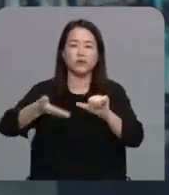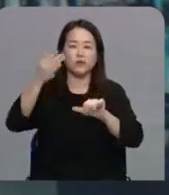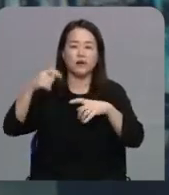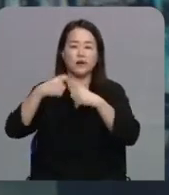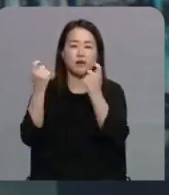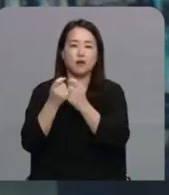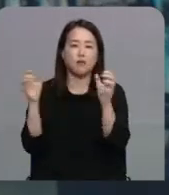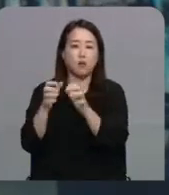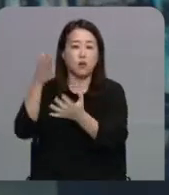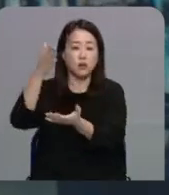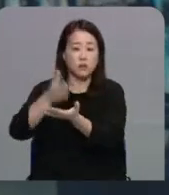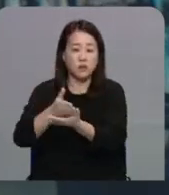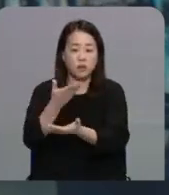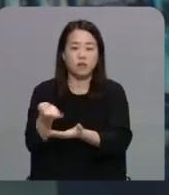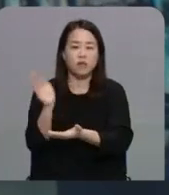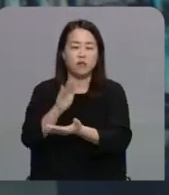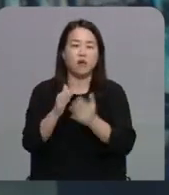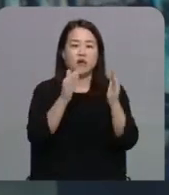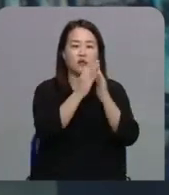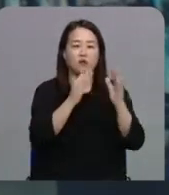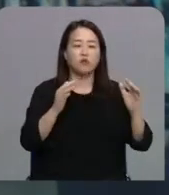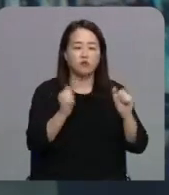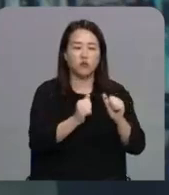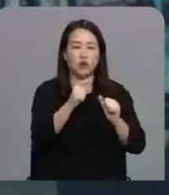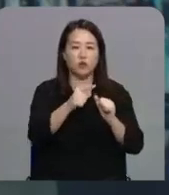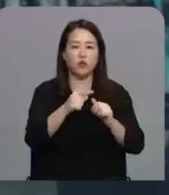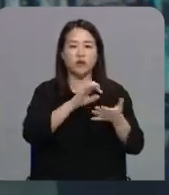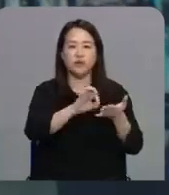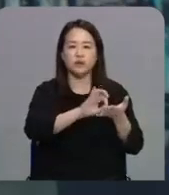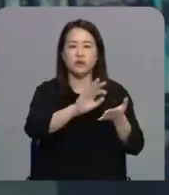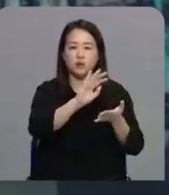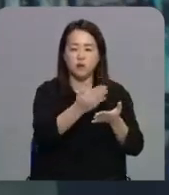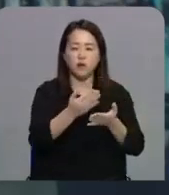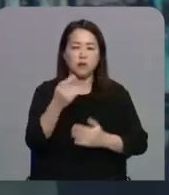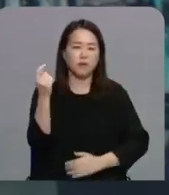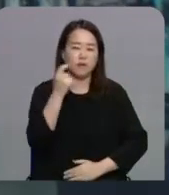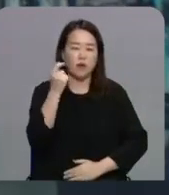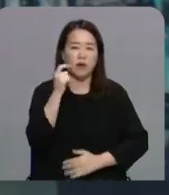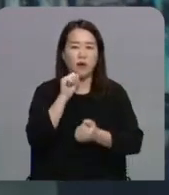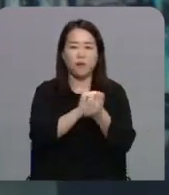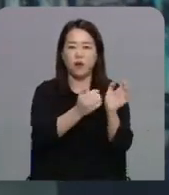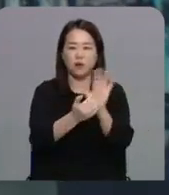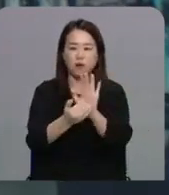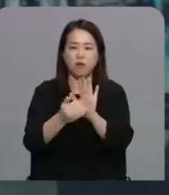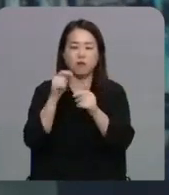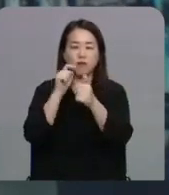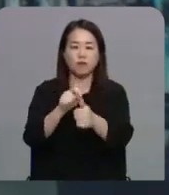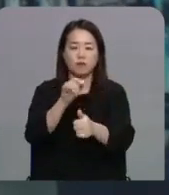기분 좋은 강남 하루